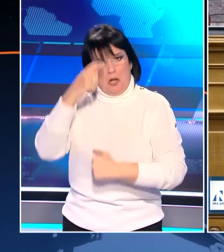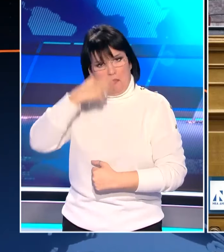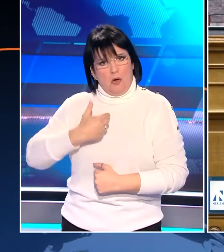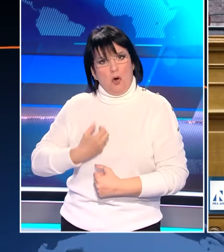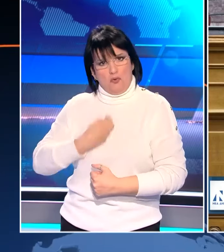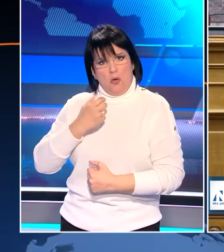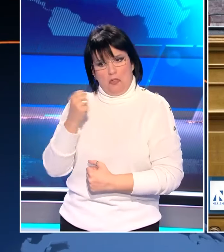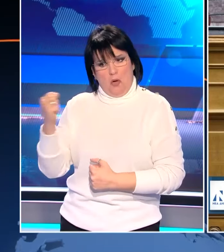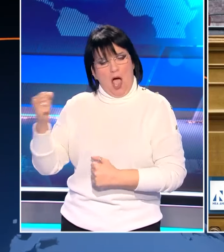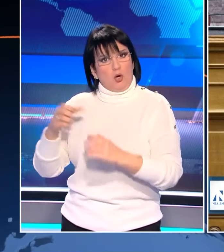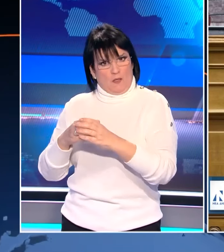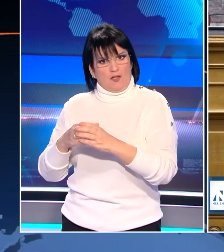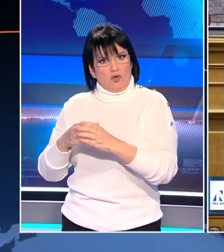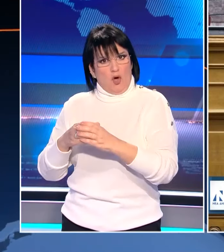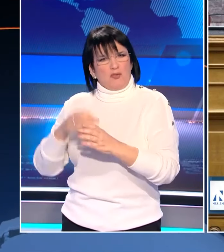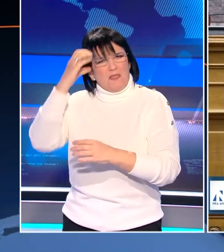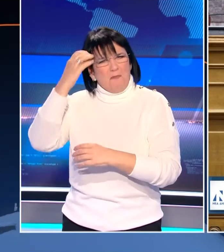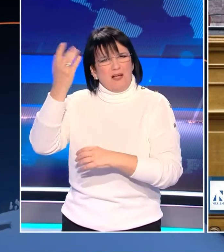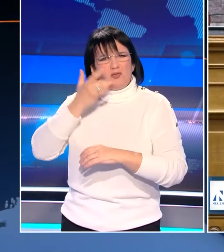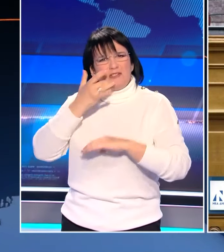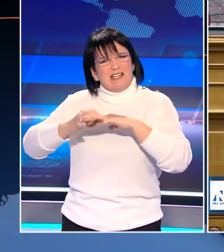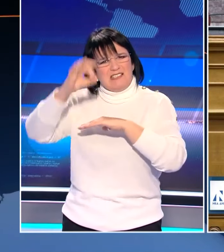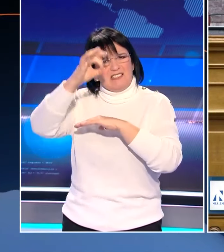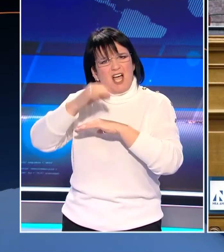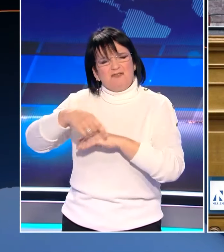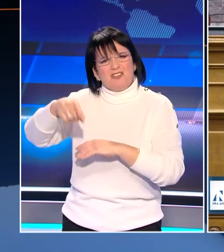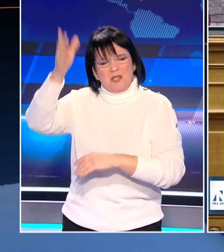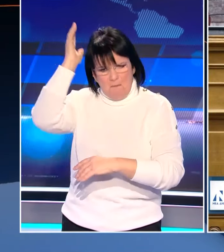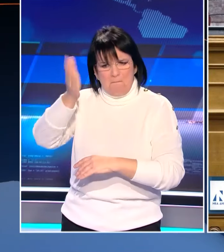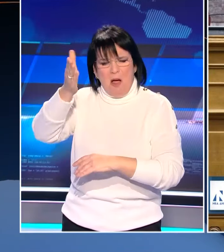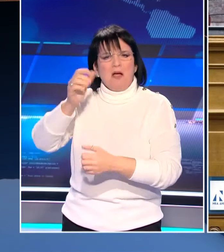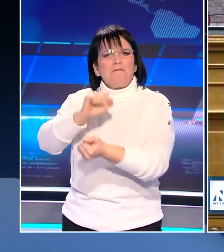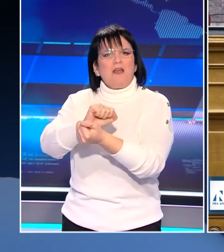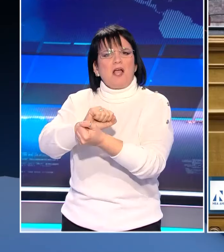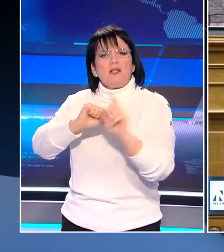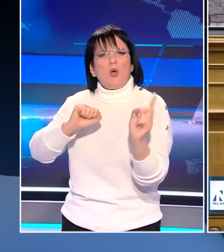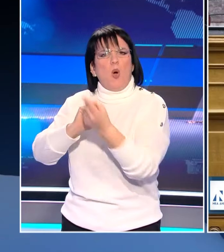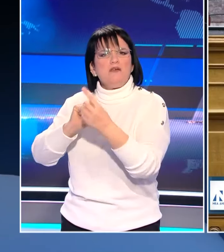που έστειλα σιδηροδέσμια τη χρυσή αυγή στη δικαιοσύνη και μπήκαν όλοι φυλακοί,